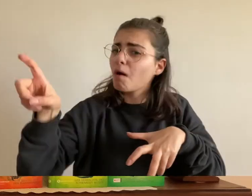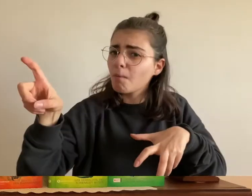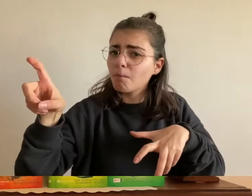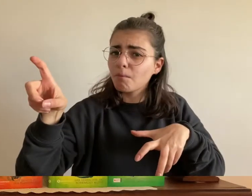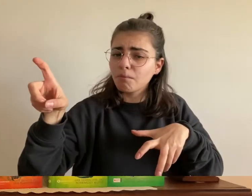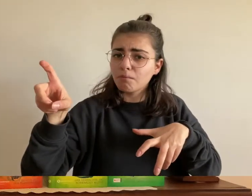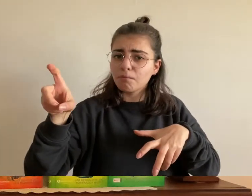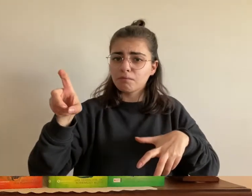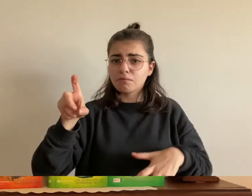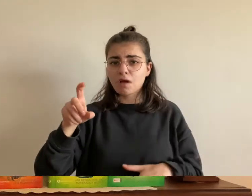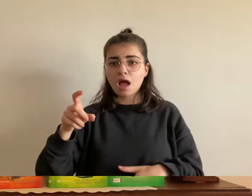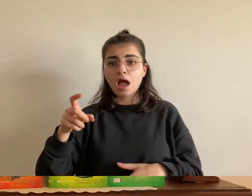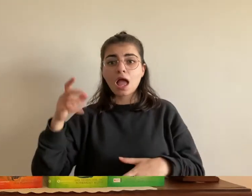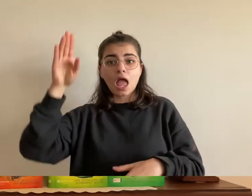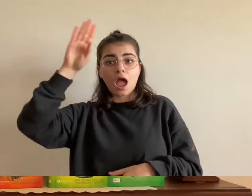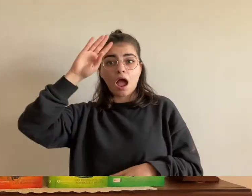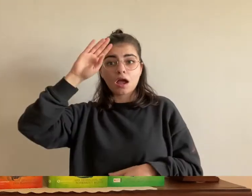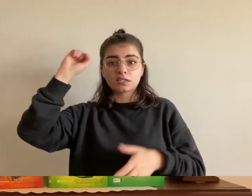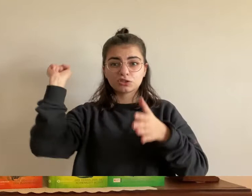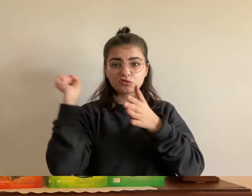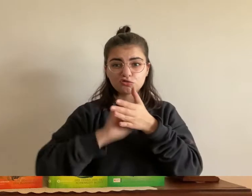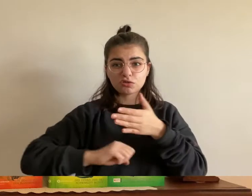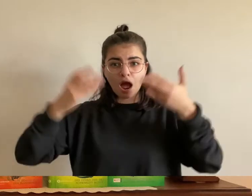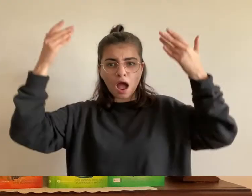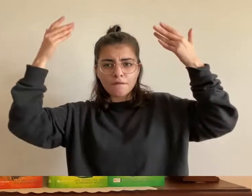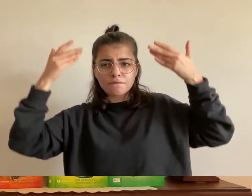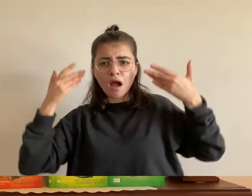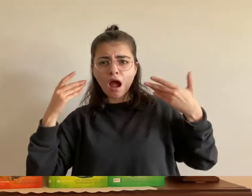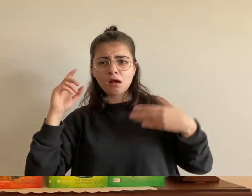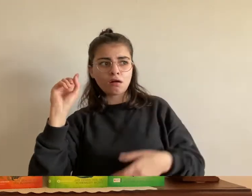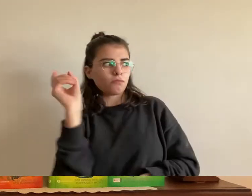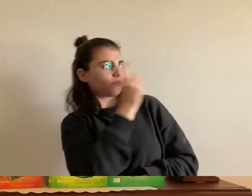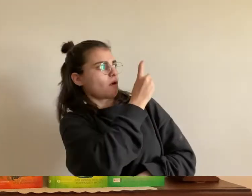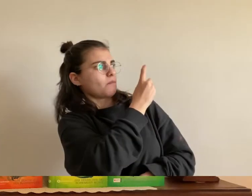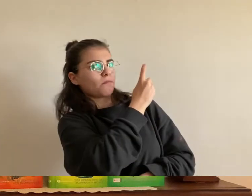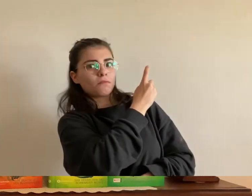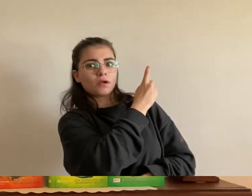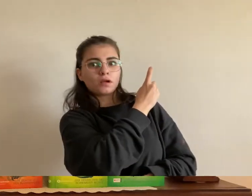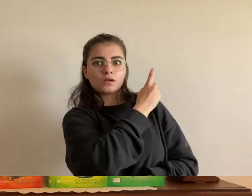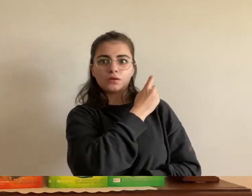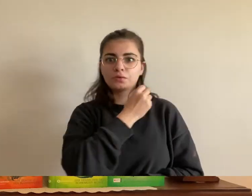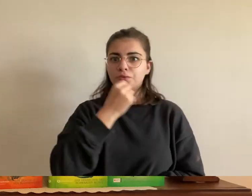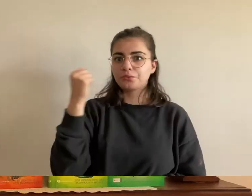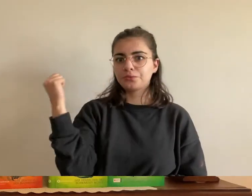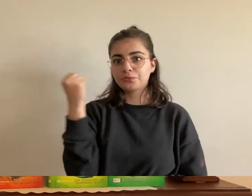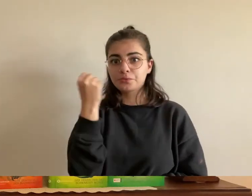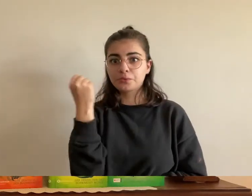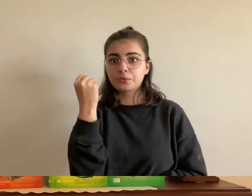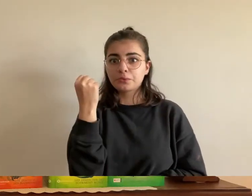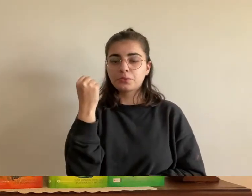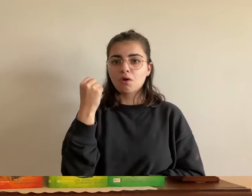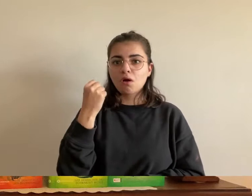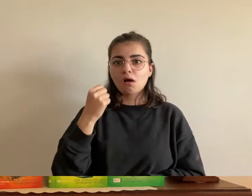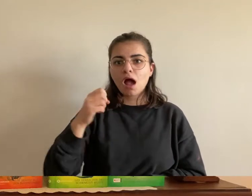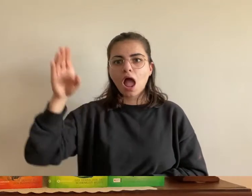schnabel zu die scharfe gebogene spitze schlug nur zentimeter neben eric in den felsen eric nutzte